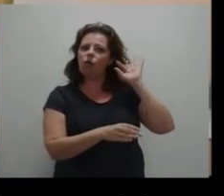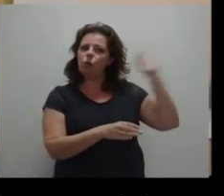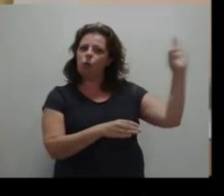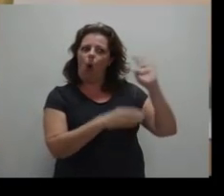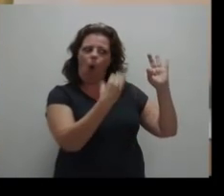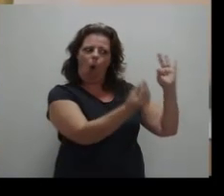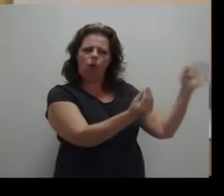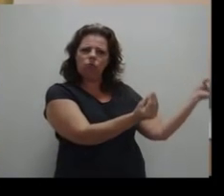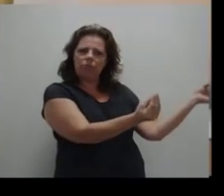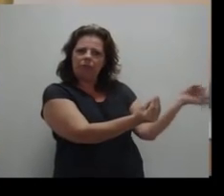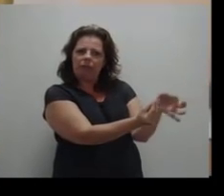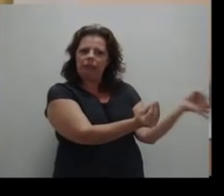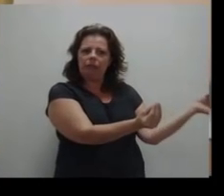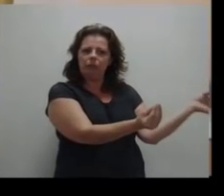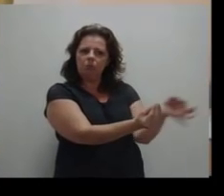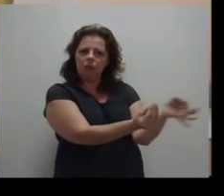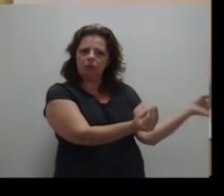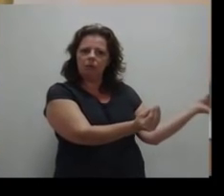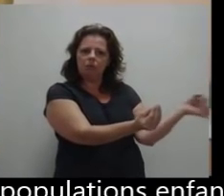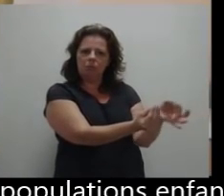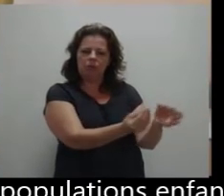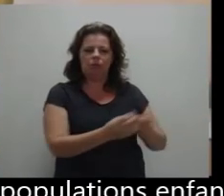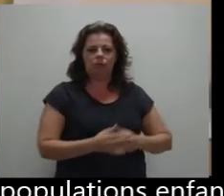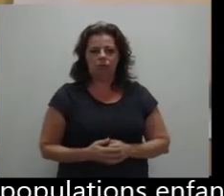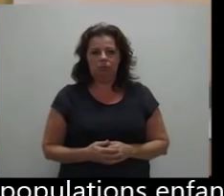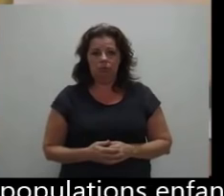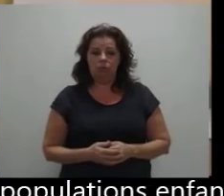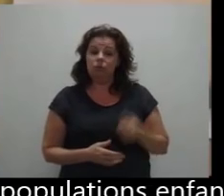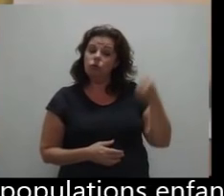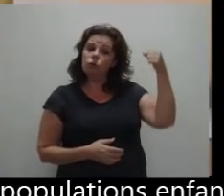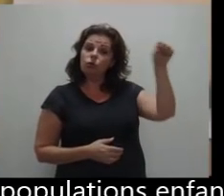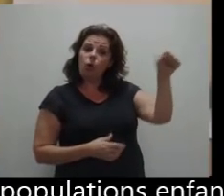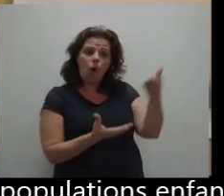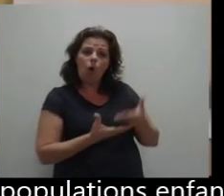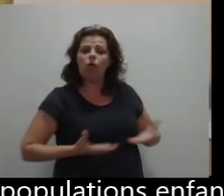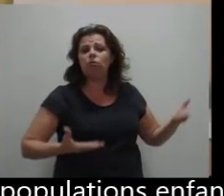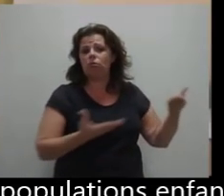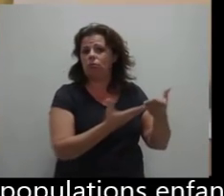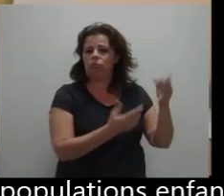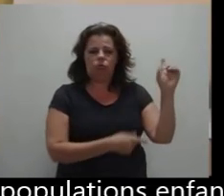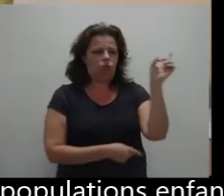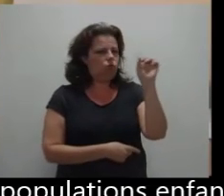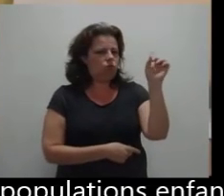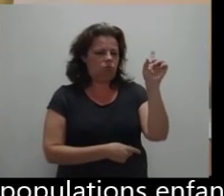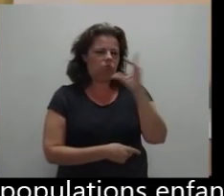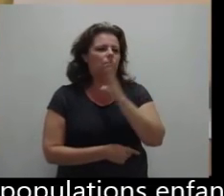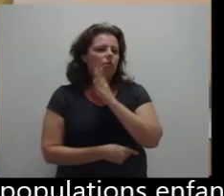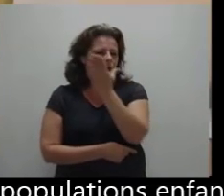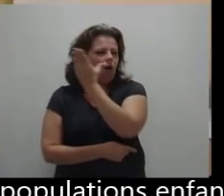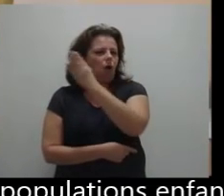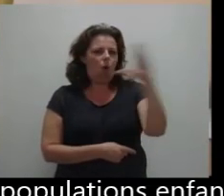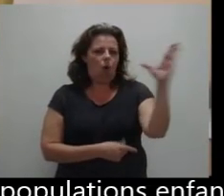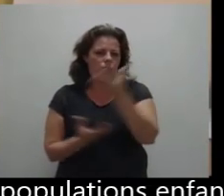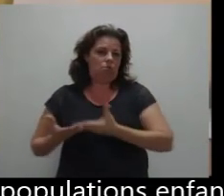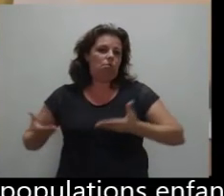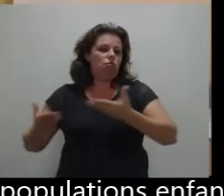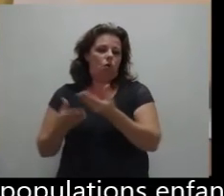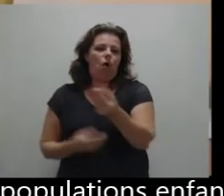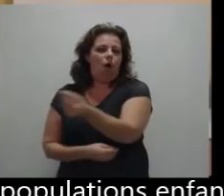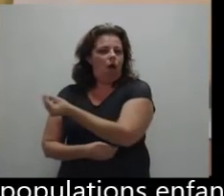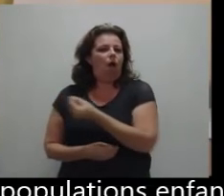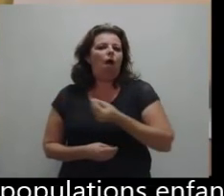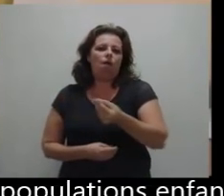les enfants sourds sont traités de la même manière que les diverses populations enfantines